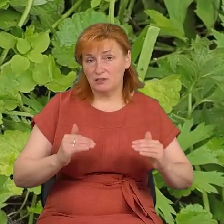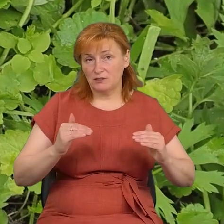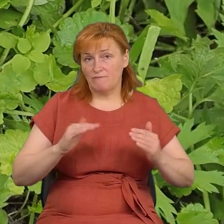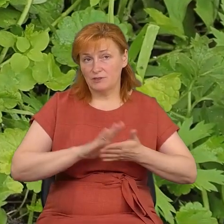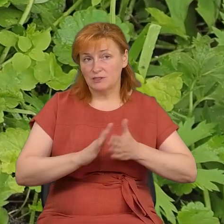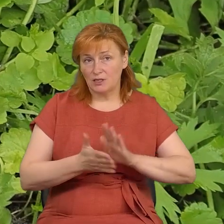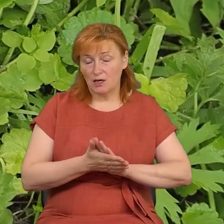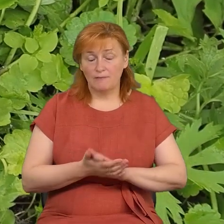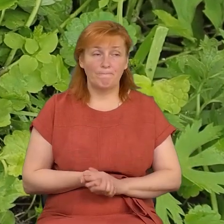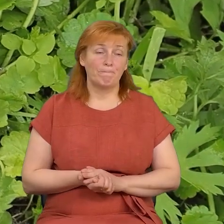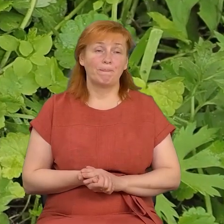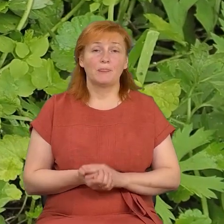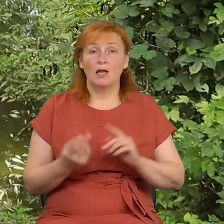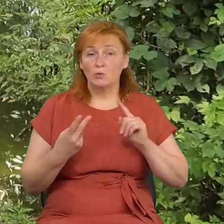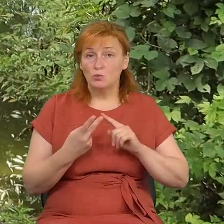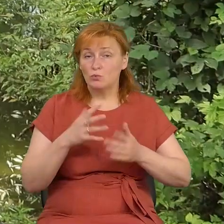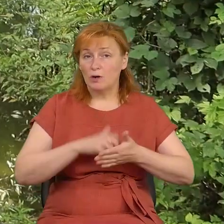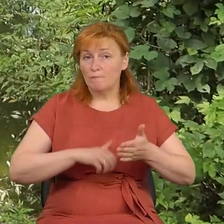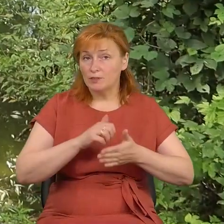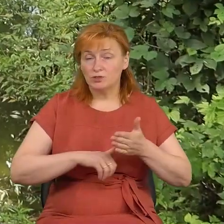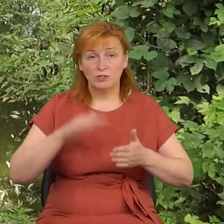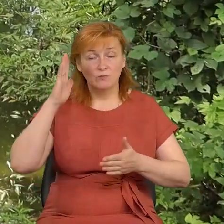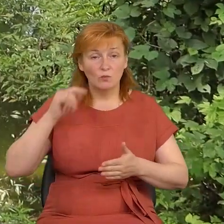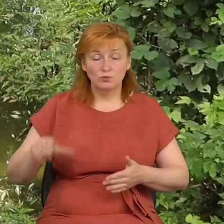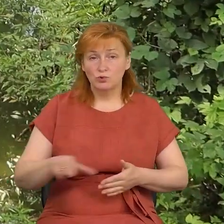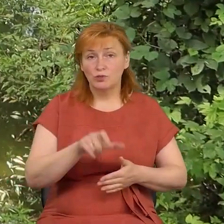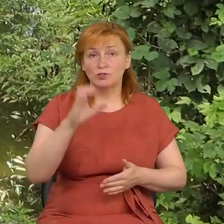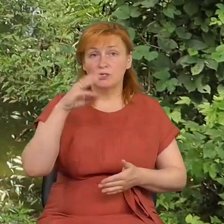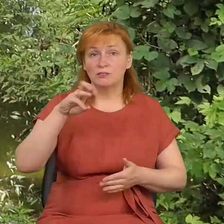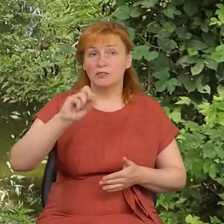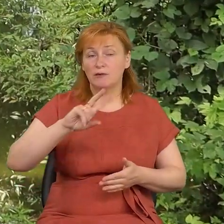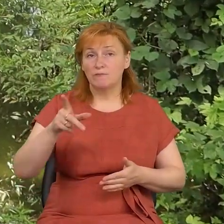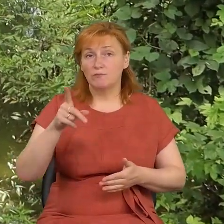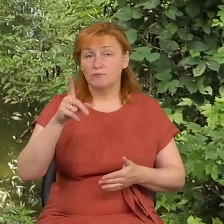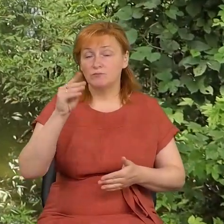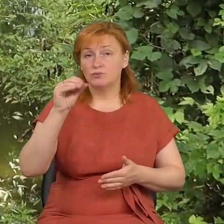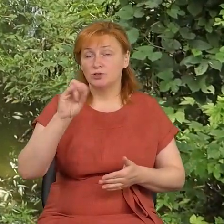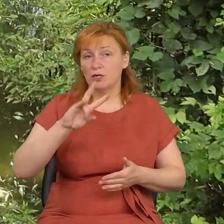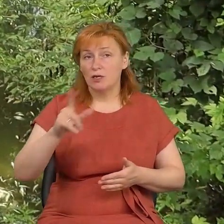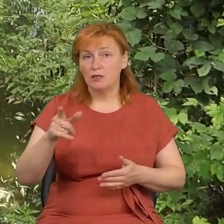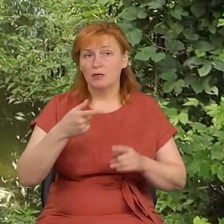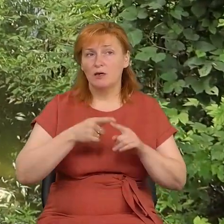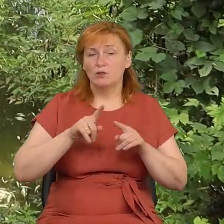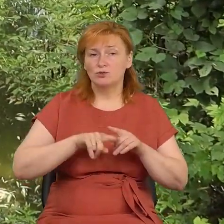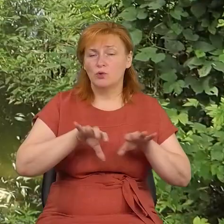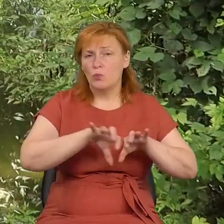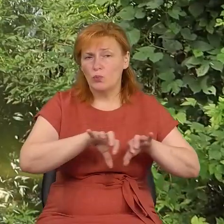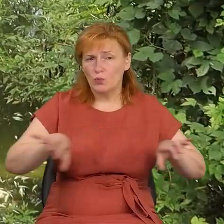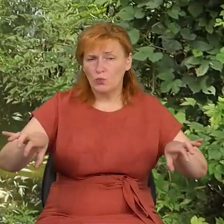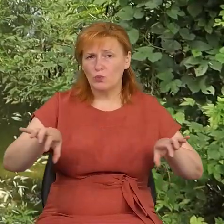причиною є те, що в річку стрижень в межах міста відкривається біля ста різних труб різного